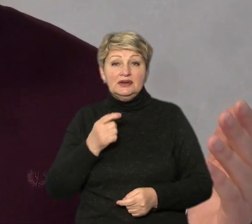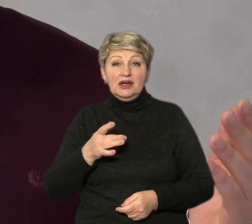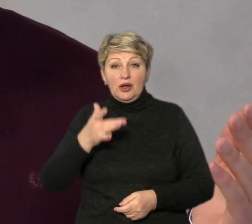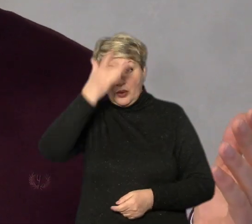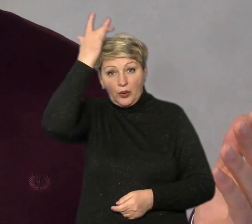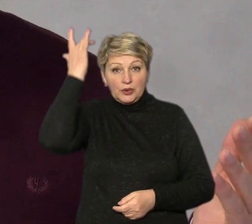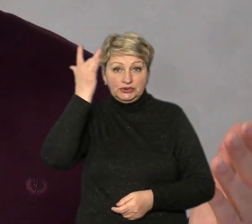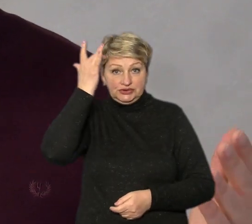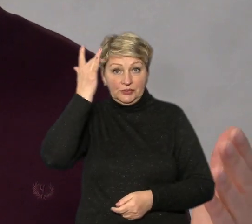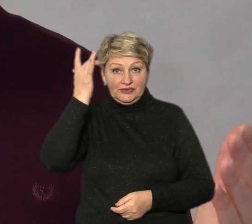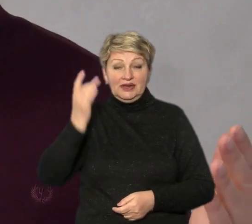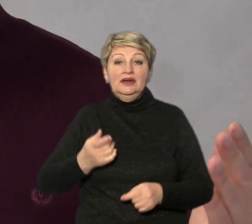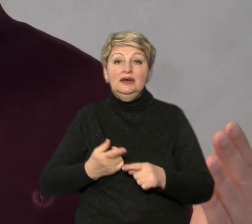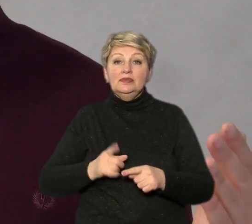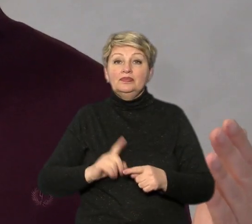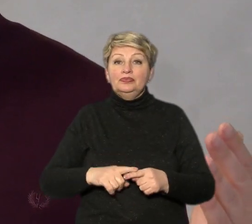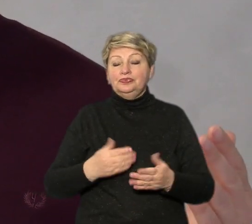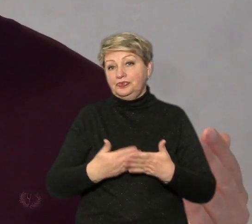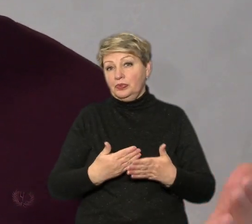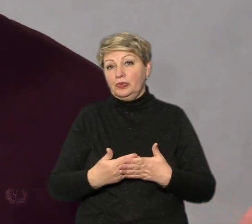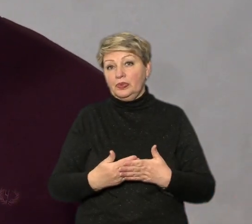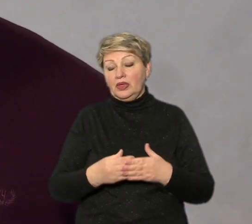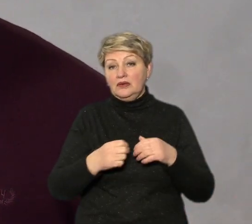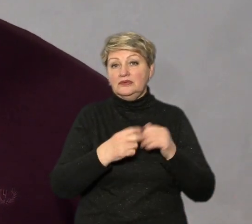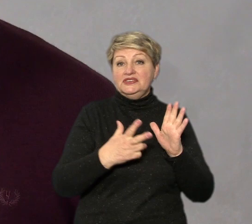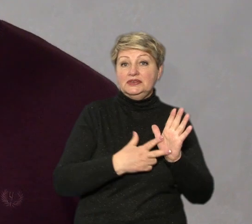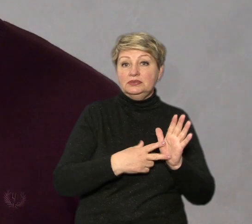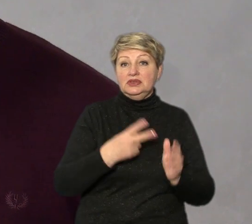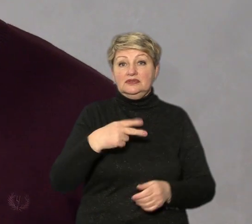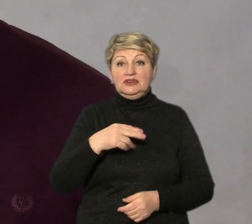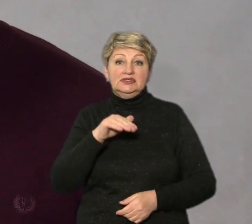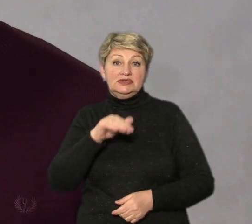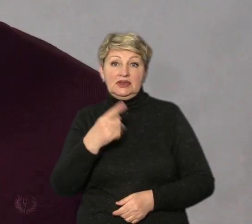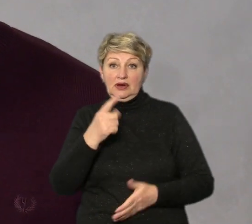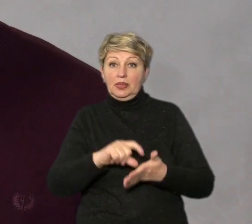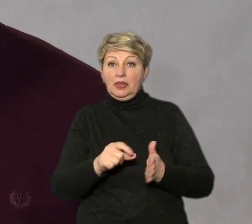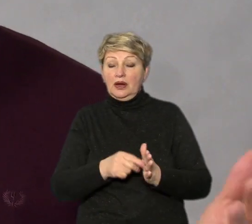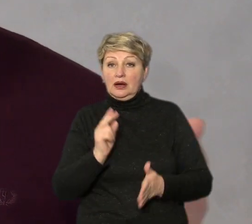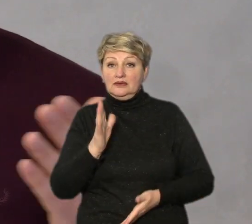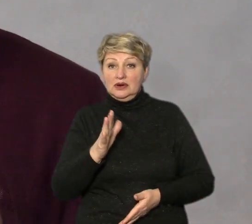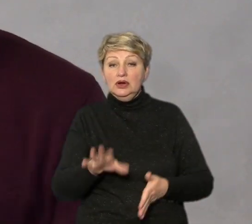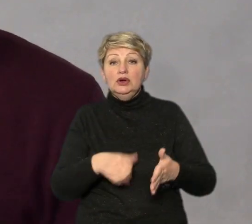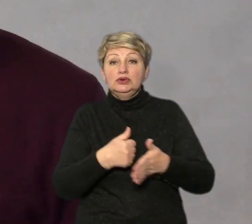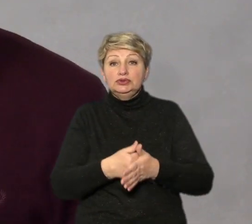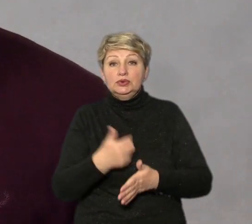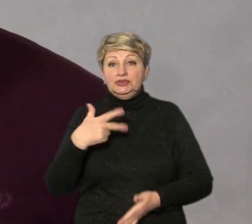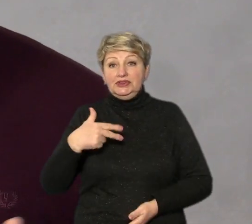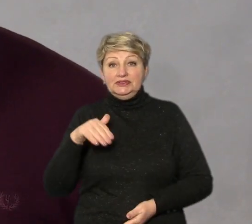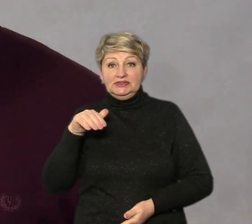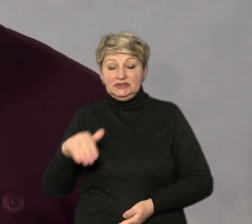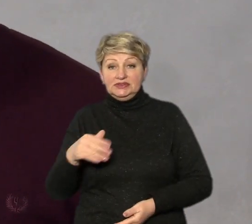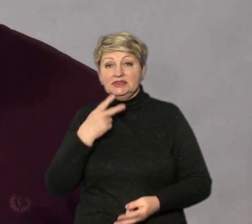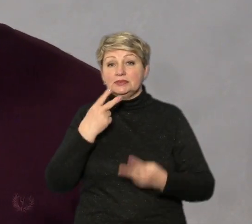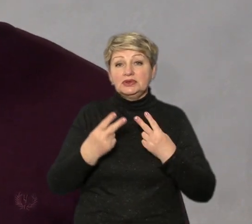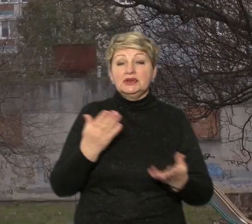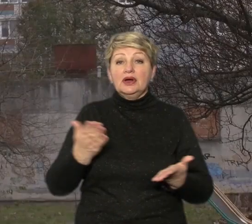йдуть від 18-20 тисяч однокімнатній квартири до 30 тисяч, в залежності